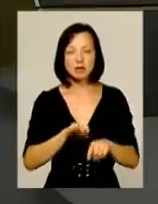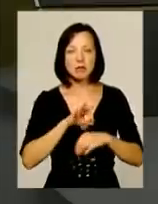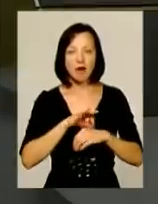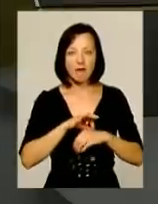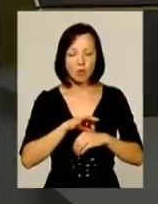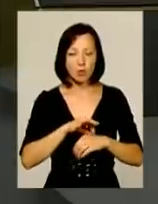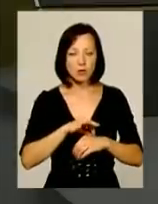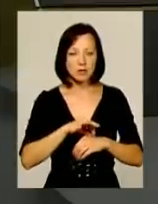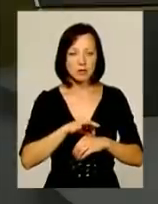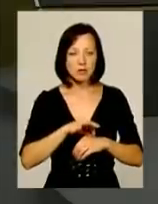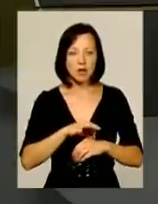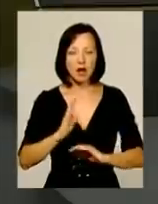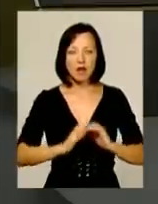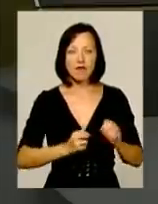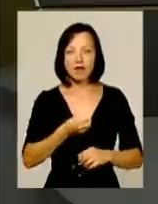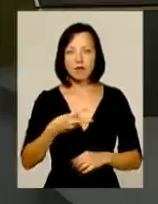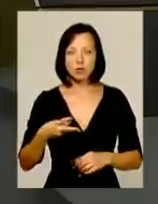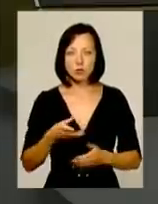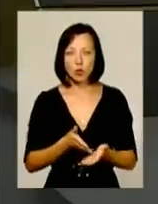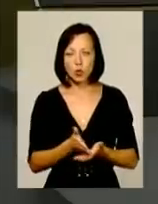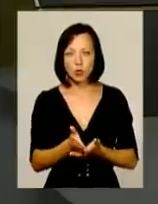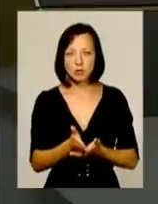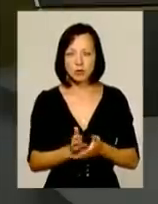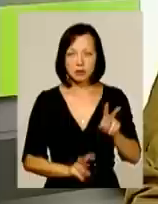кваліфікаційний курс України.